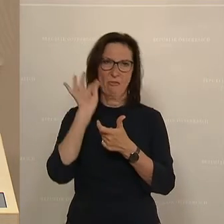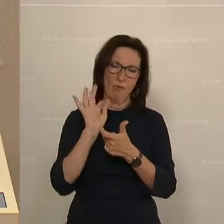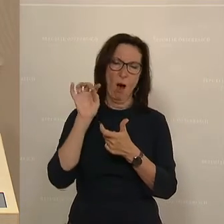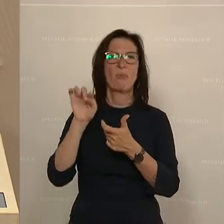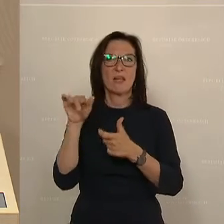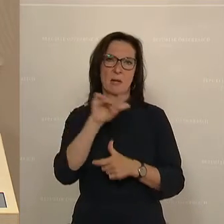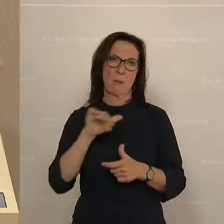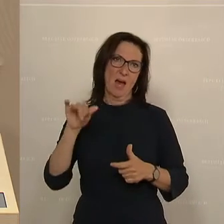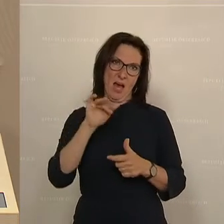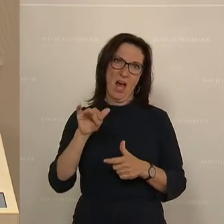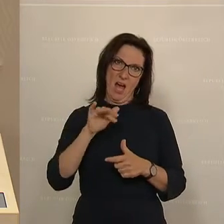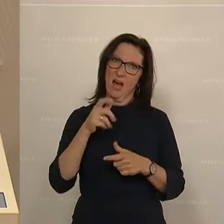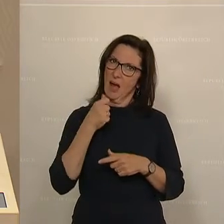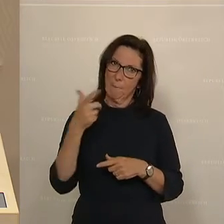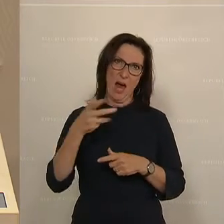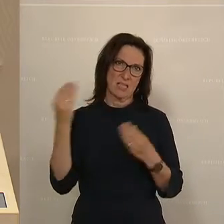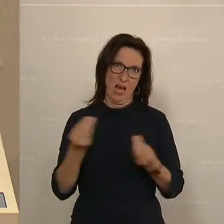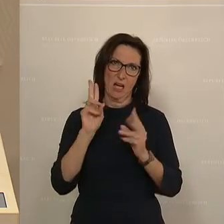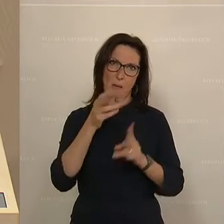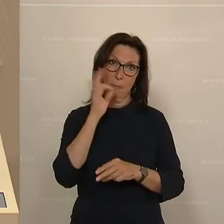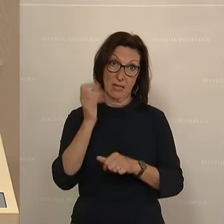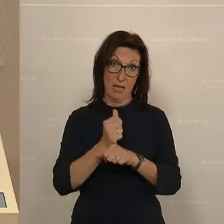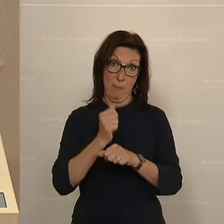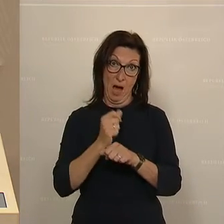Das hat uns auch die Corona-Pandemie gezeigt.